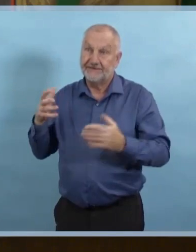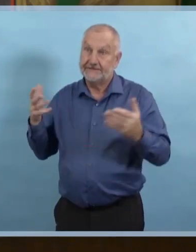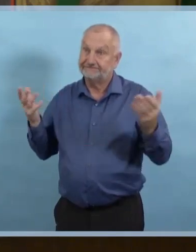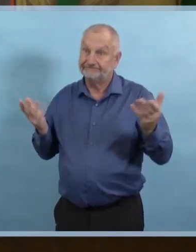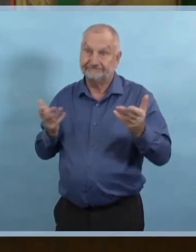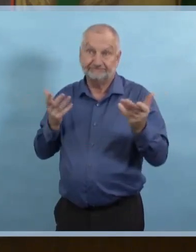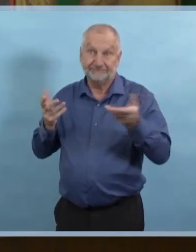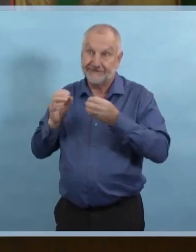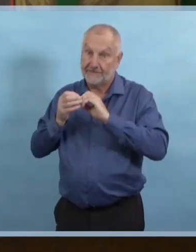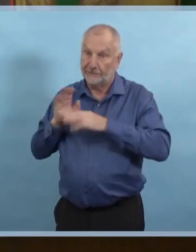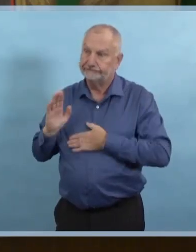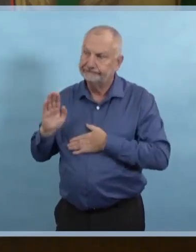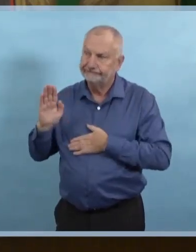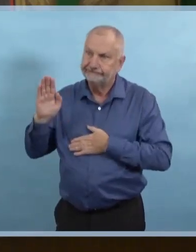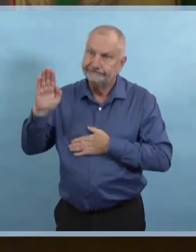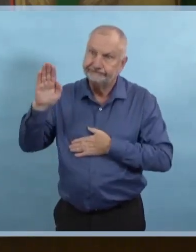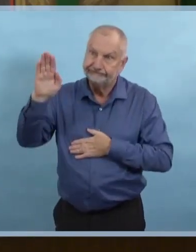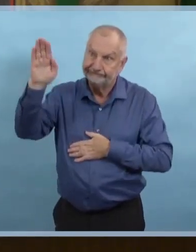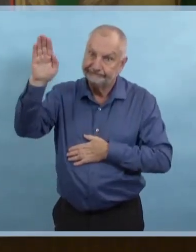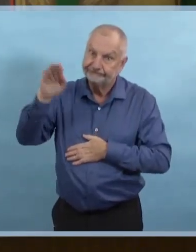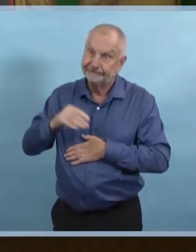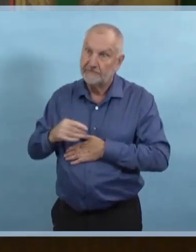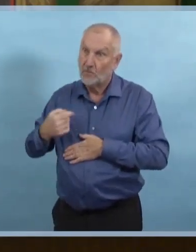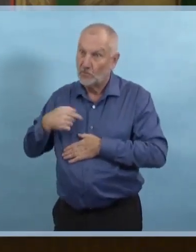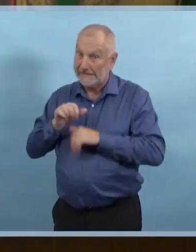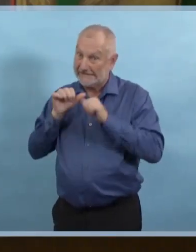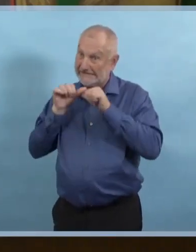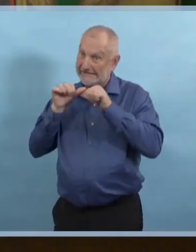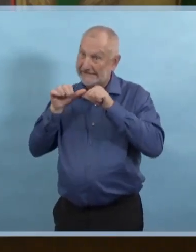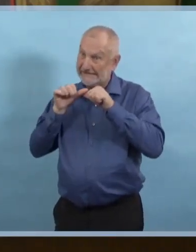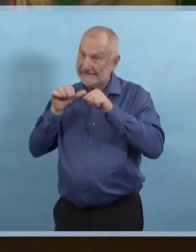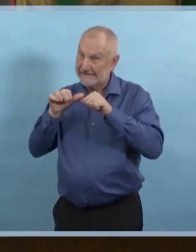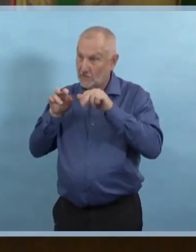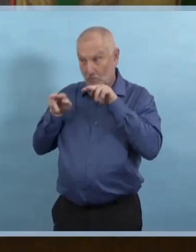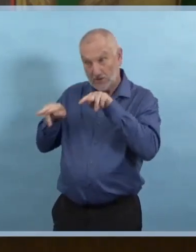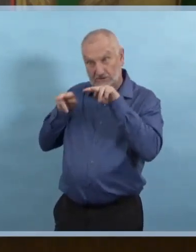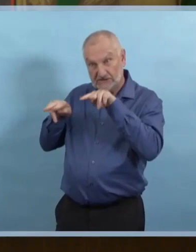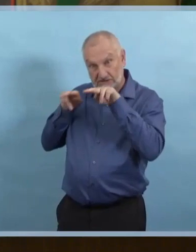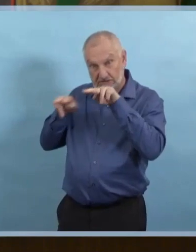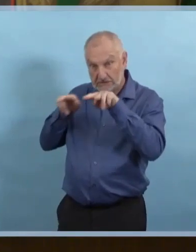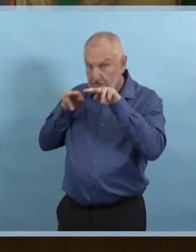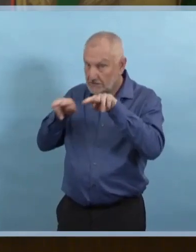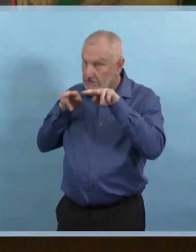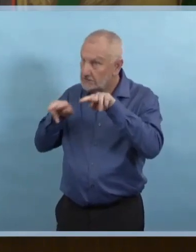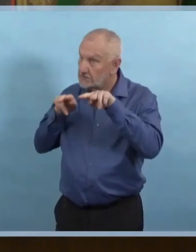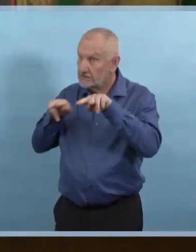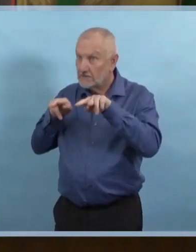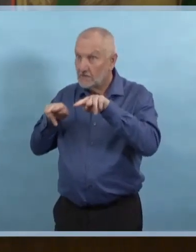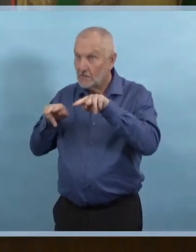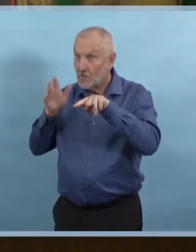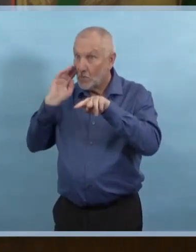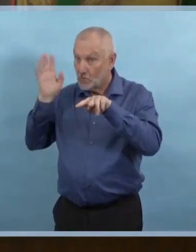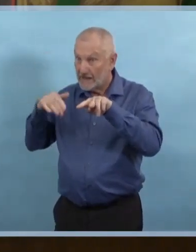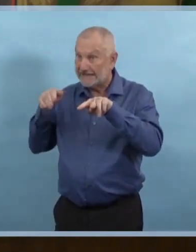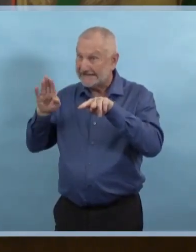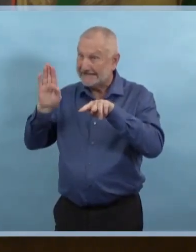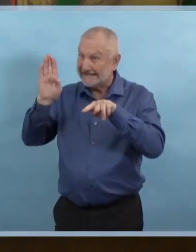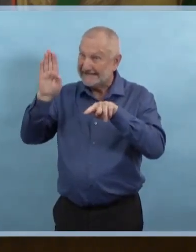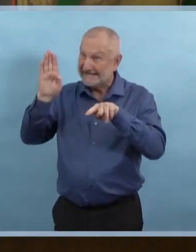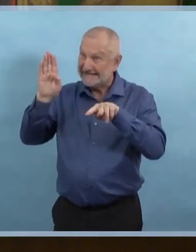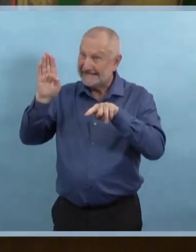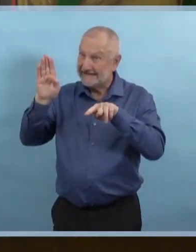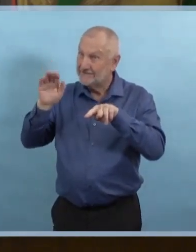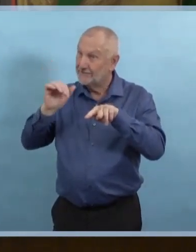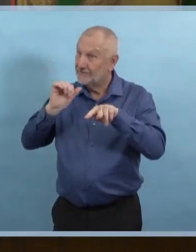savons que les chiffres s'en vont dans la mauvaise direction. Et ces dernières restrictions que nous avons mises en place dans la région métropolitaine de Winnipeg